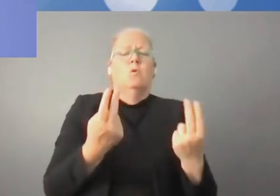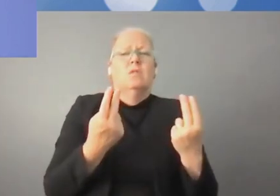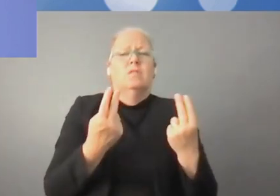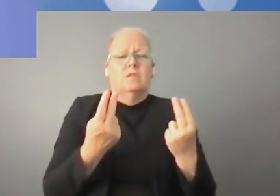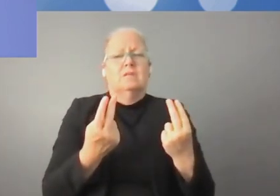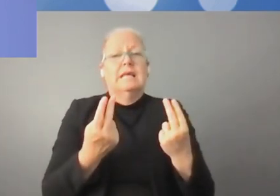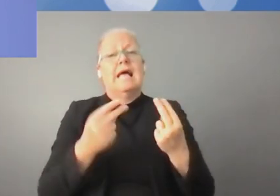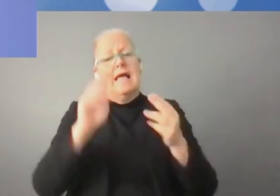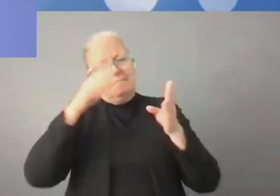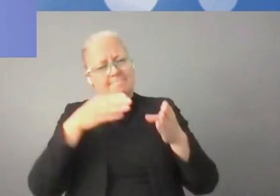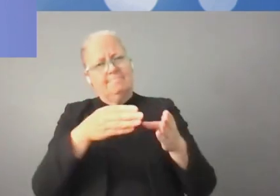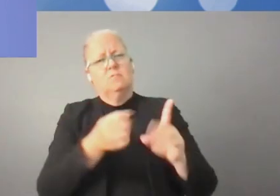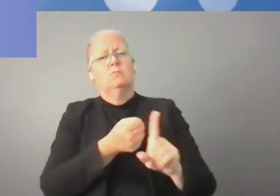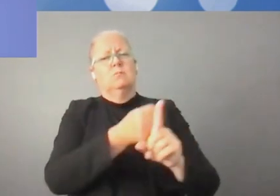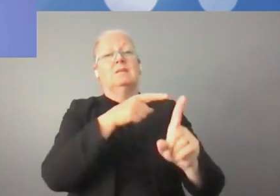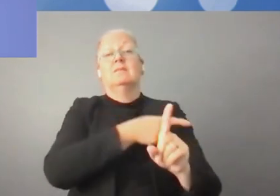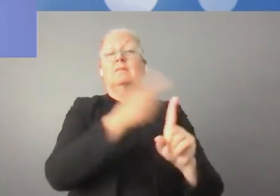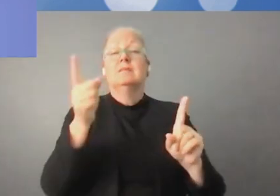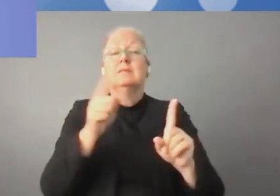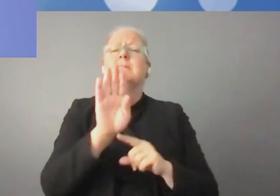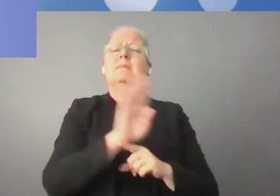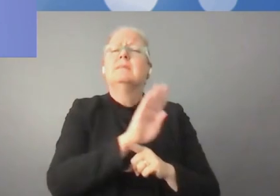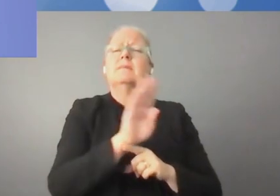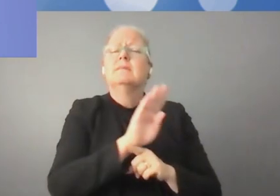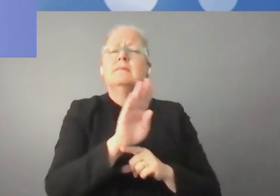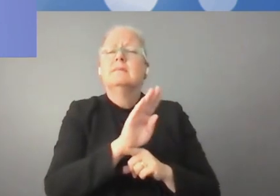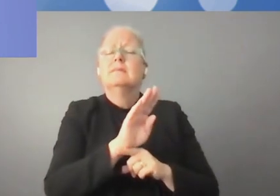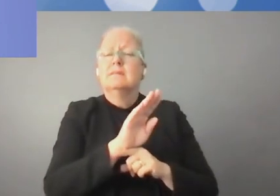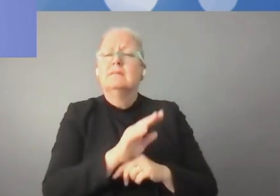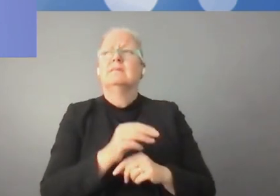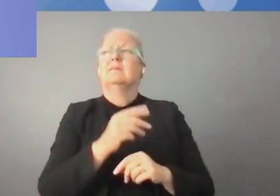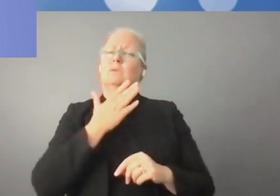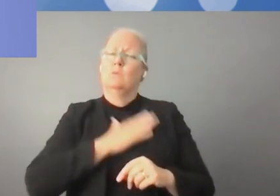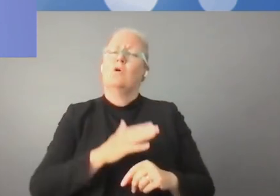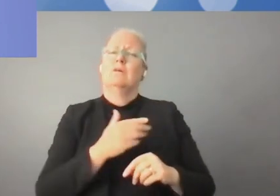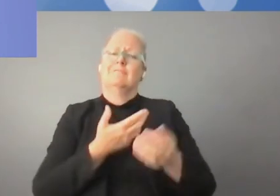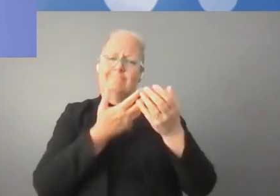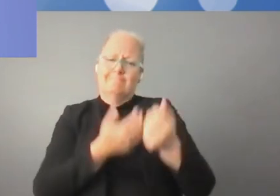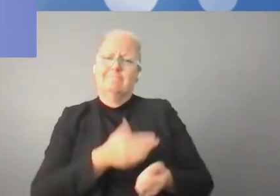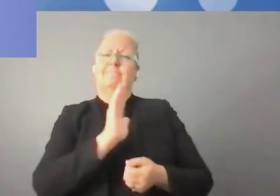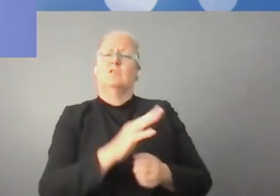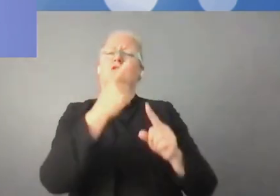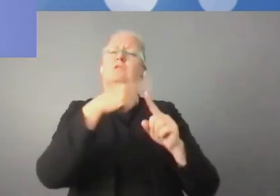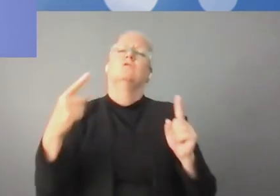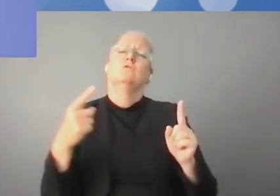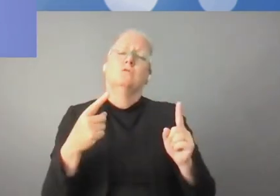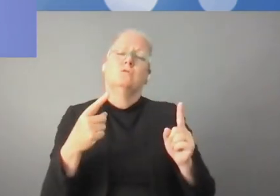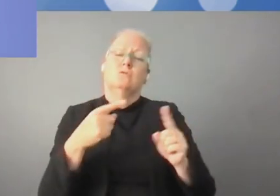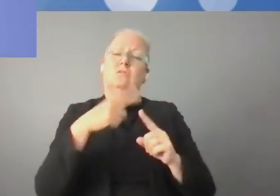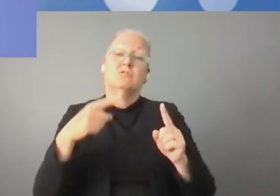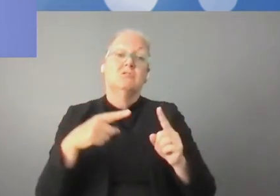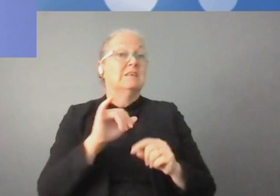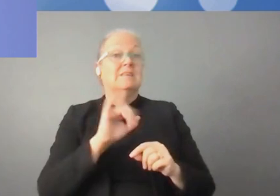réglementations plus larges qui sont très importantes. On y travaille déjà en Europe sur des textes, des éléments